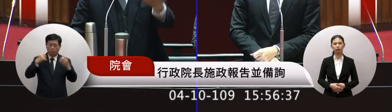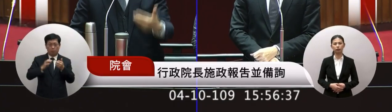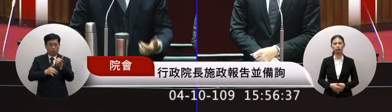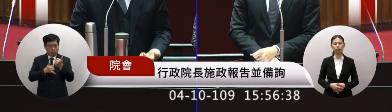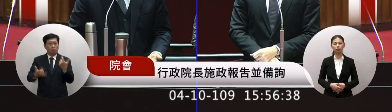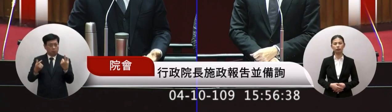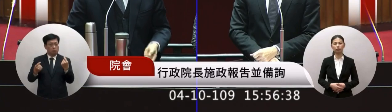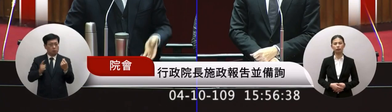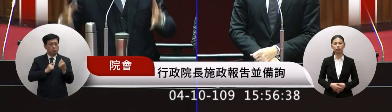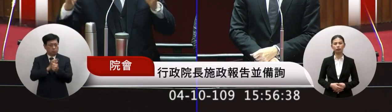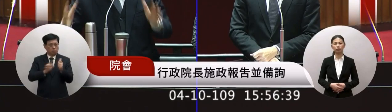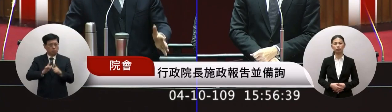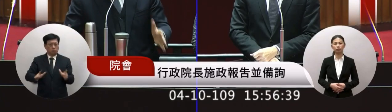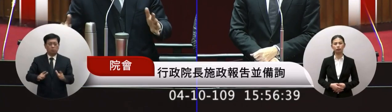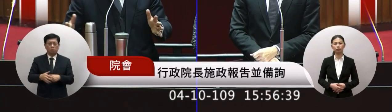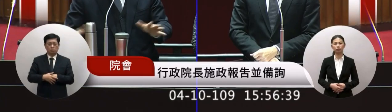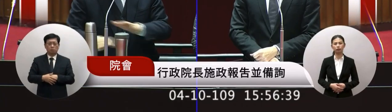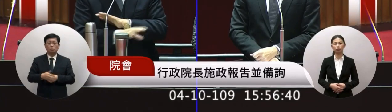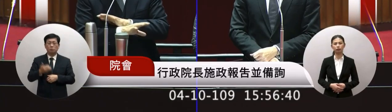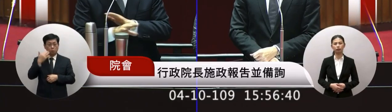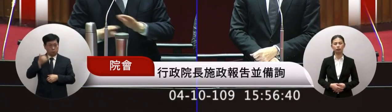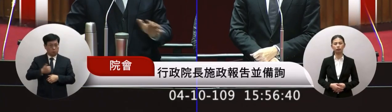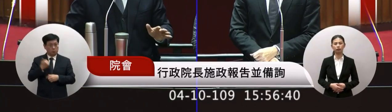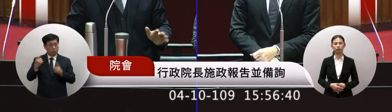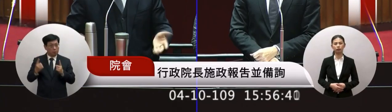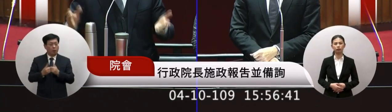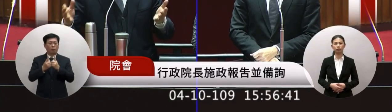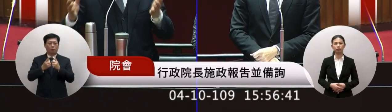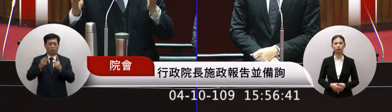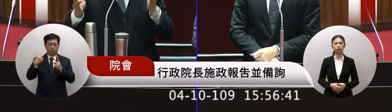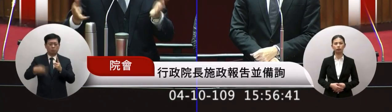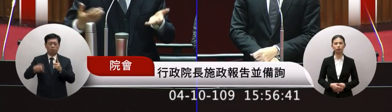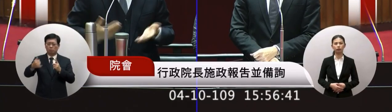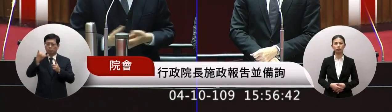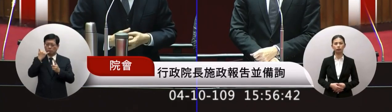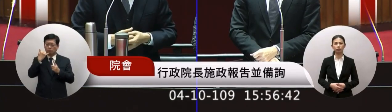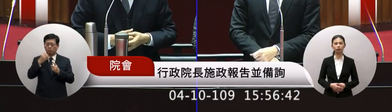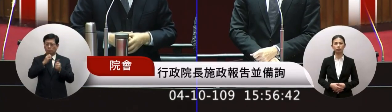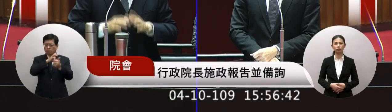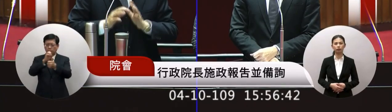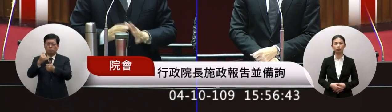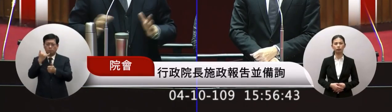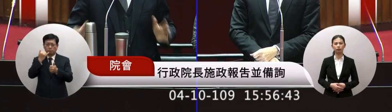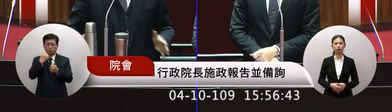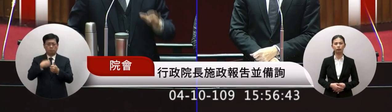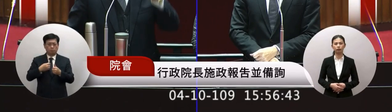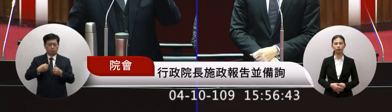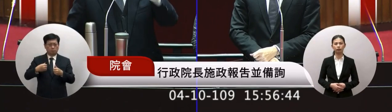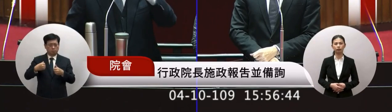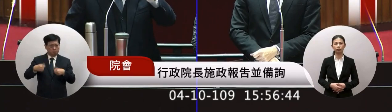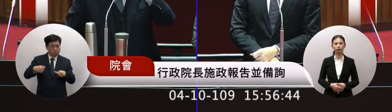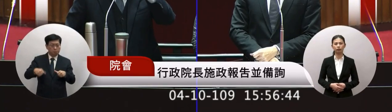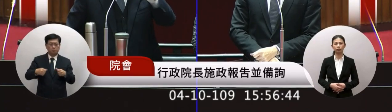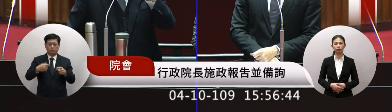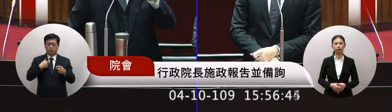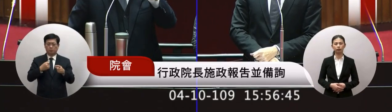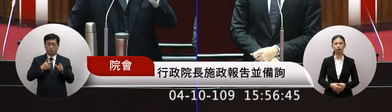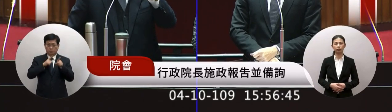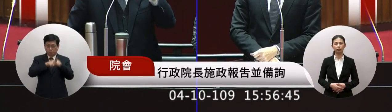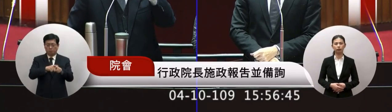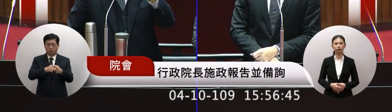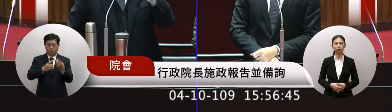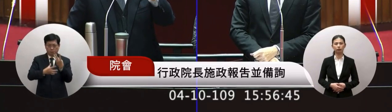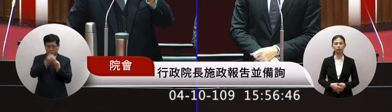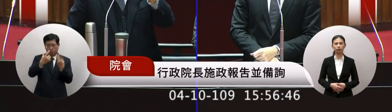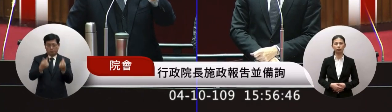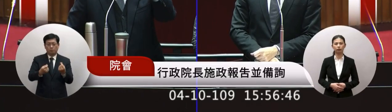也很有影響力到時候看怎麼讓它可以更膨脹讓它可以下這三點完結